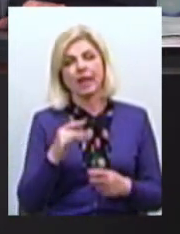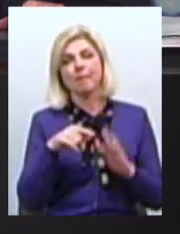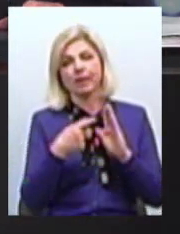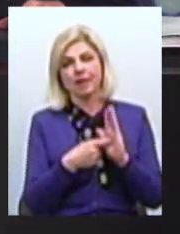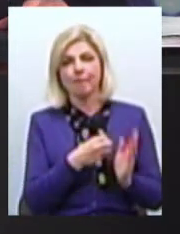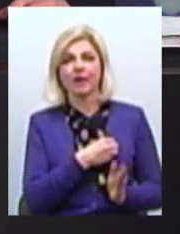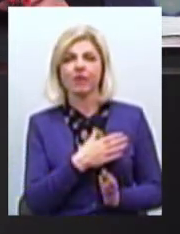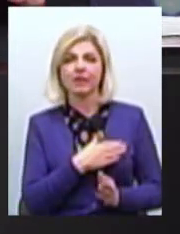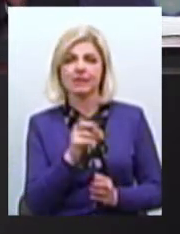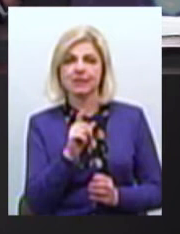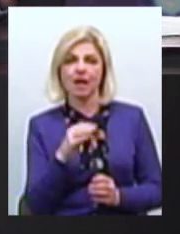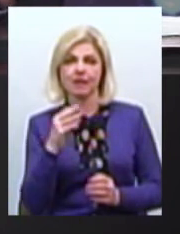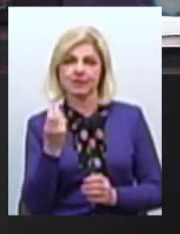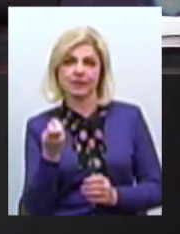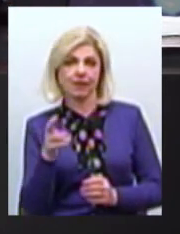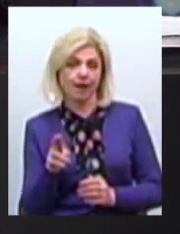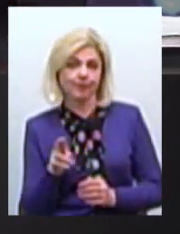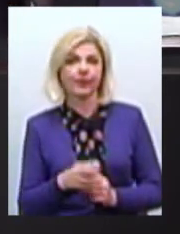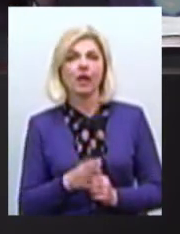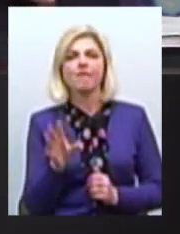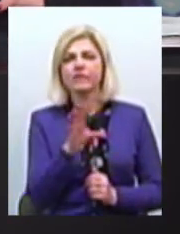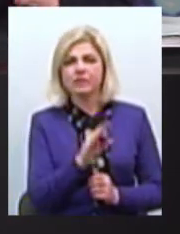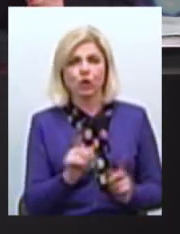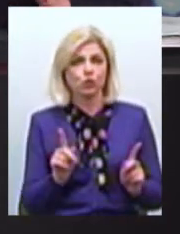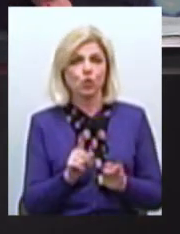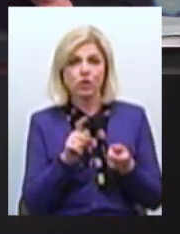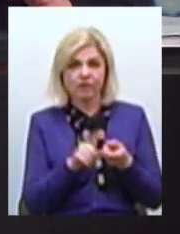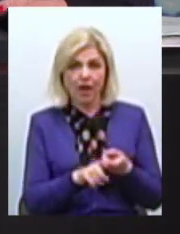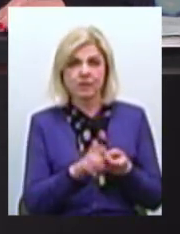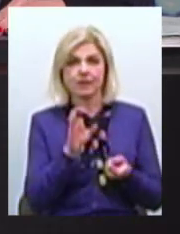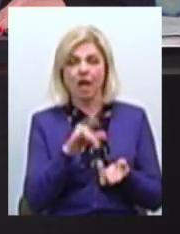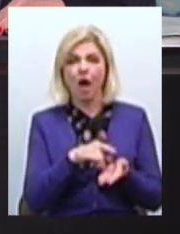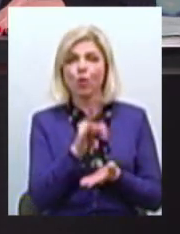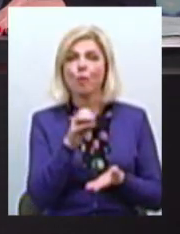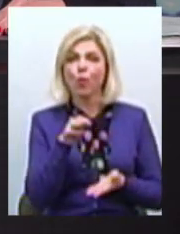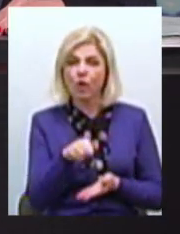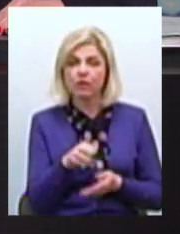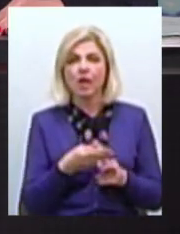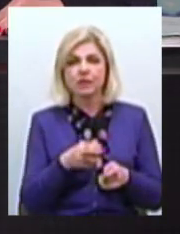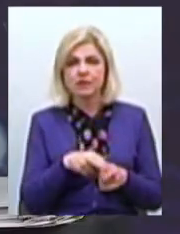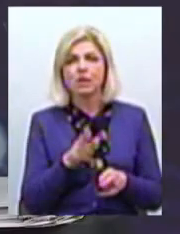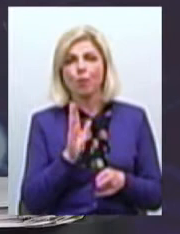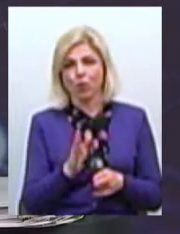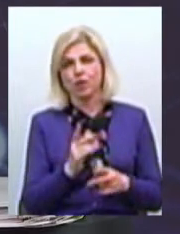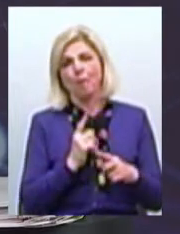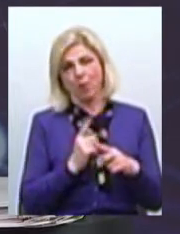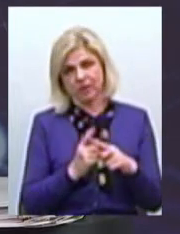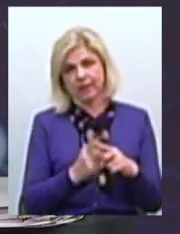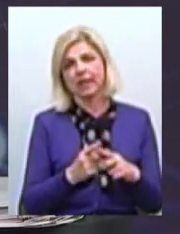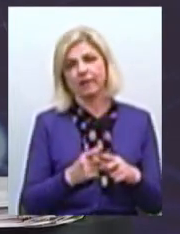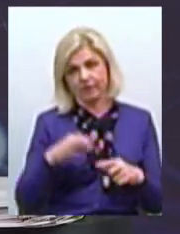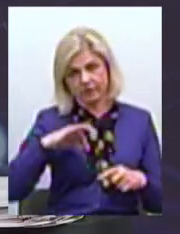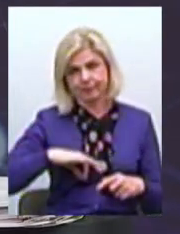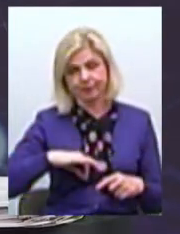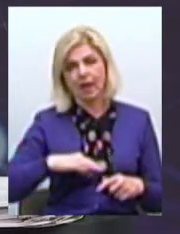Тобто все, що пов'язане з аеропортом, це будь-якому випадку буде позитив Тому що якщо